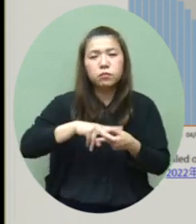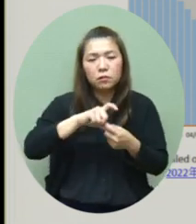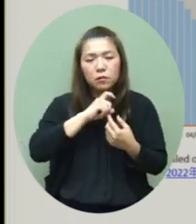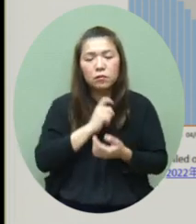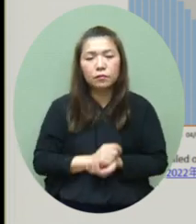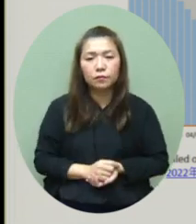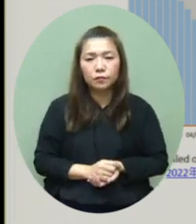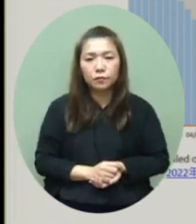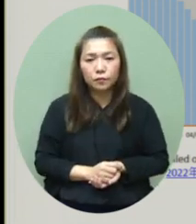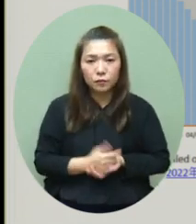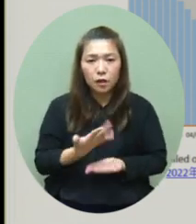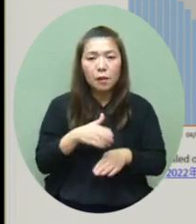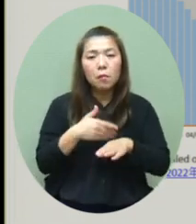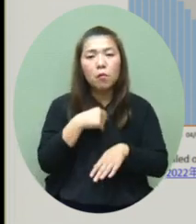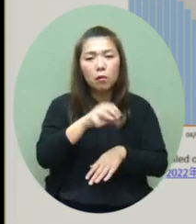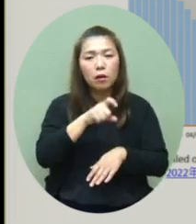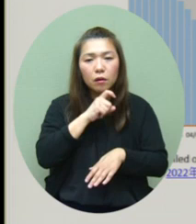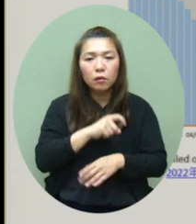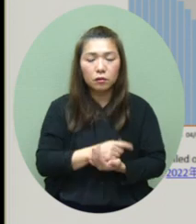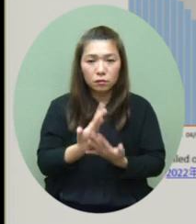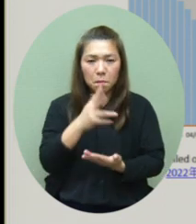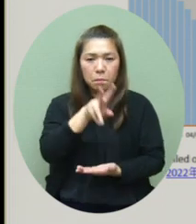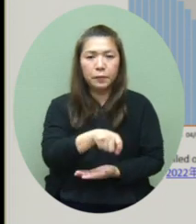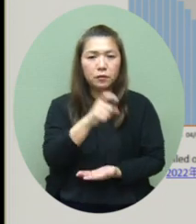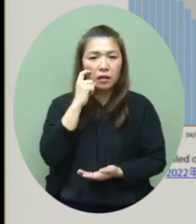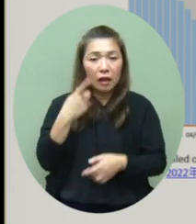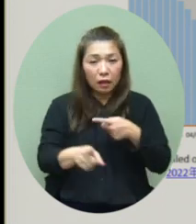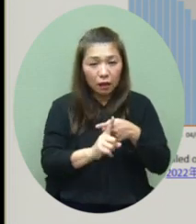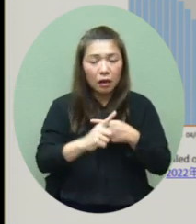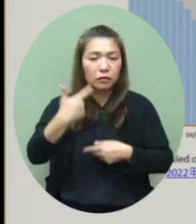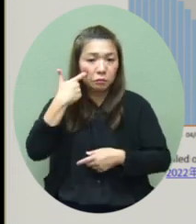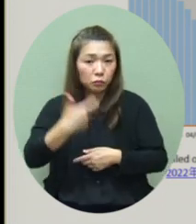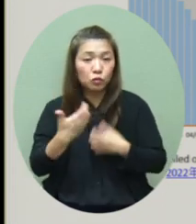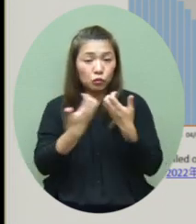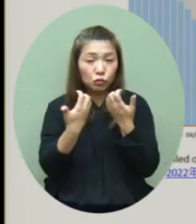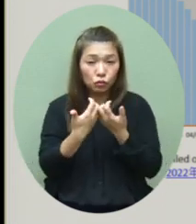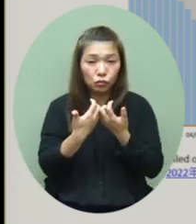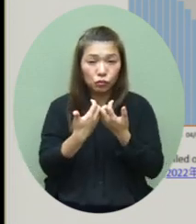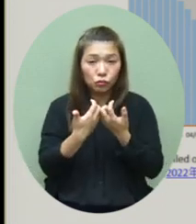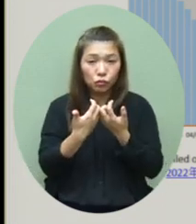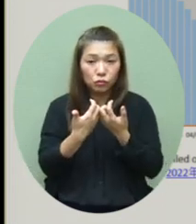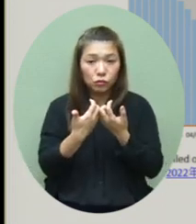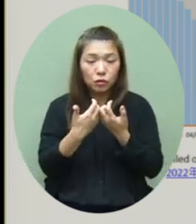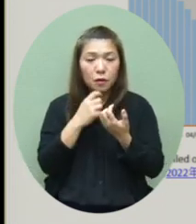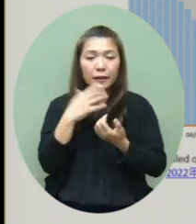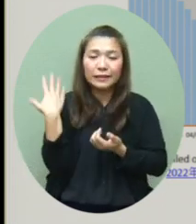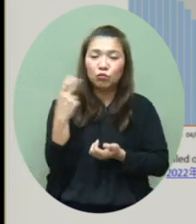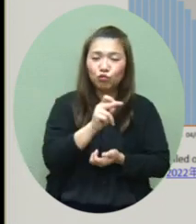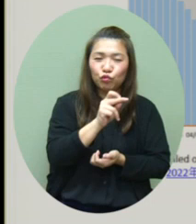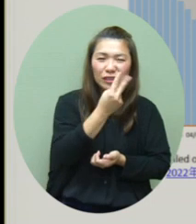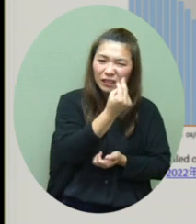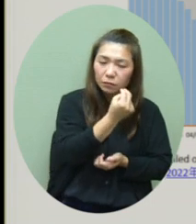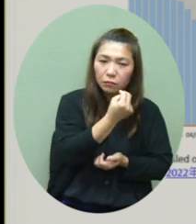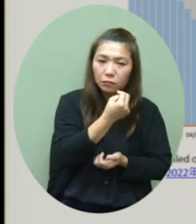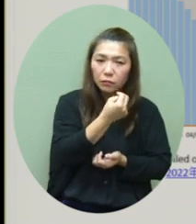正如刚才所说的我们都见到危态和严重的病人亦都由平均之前二十